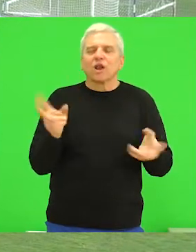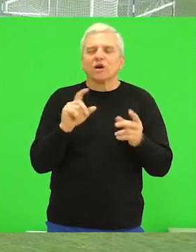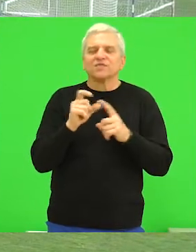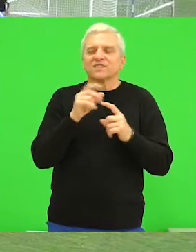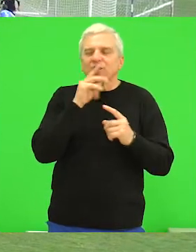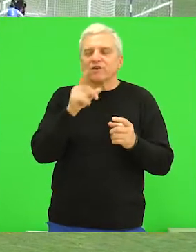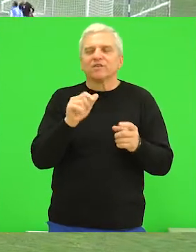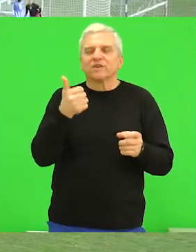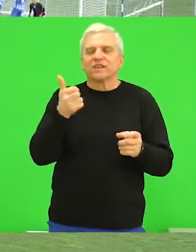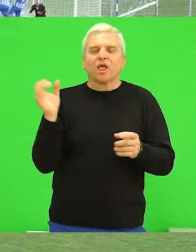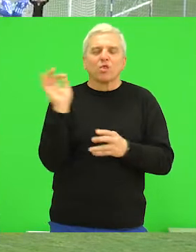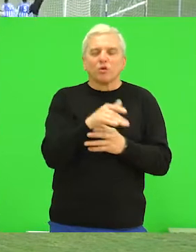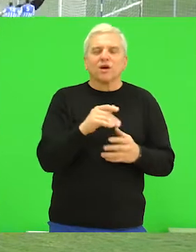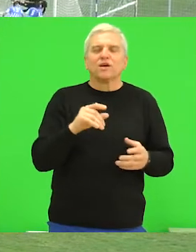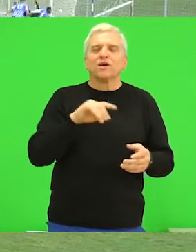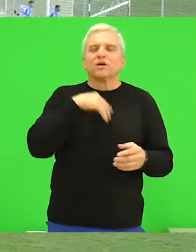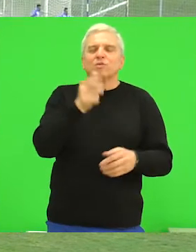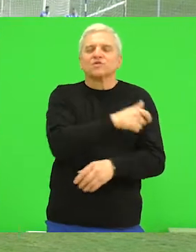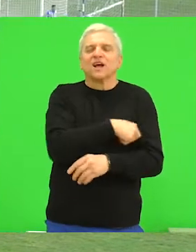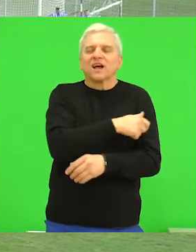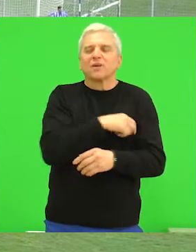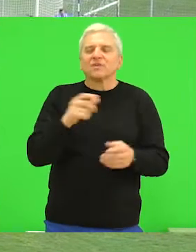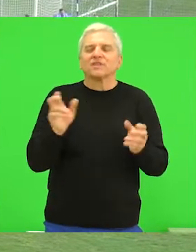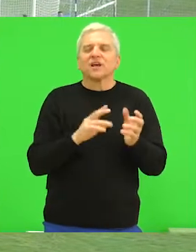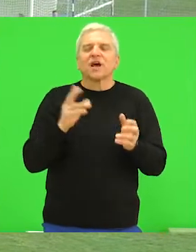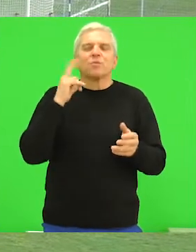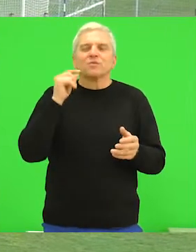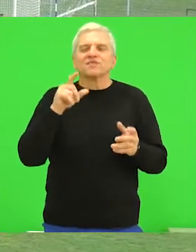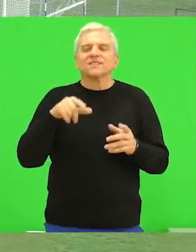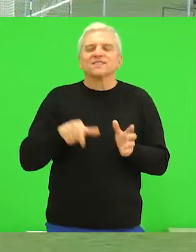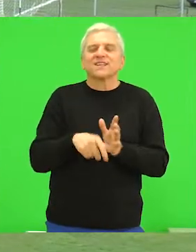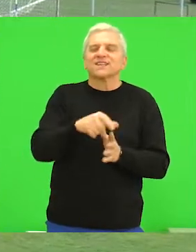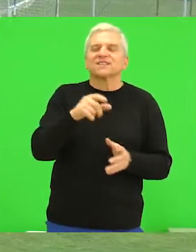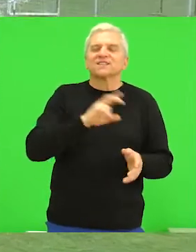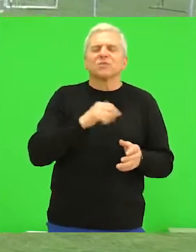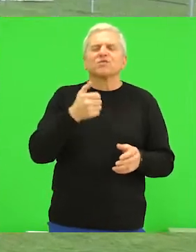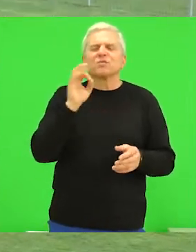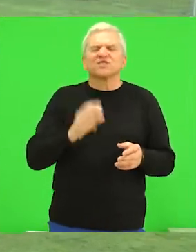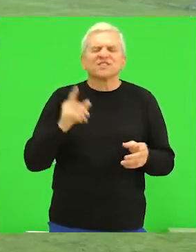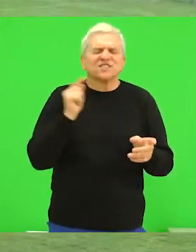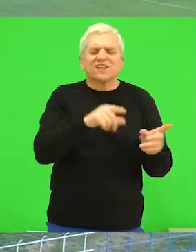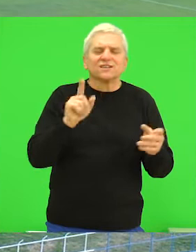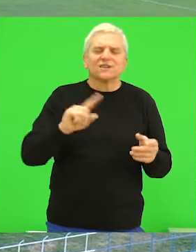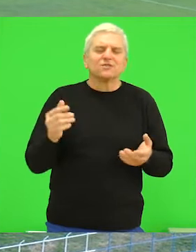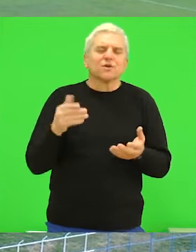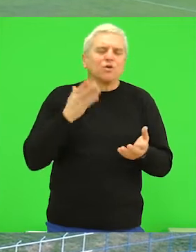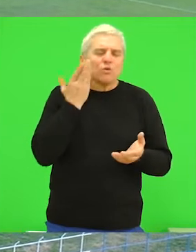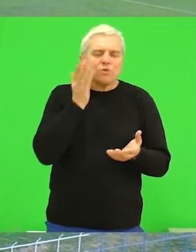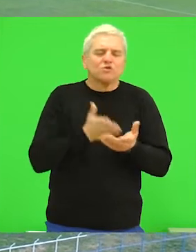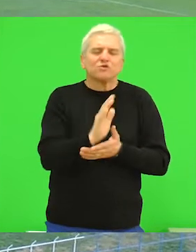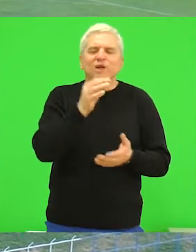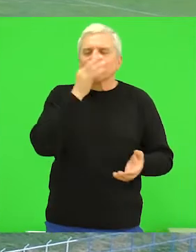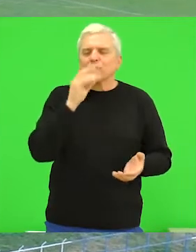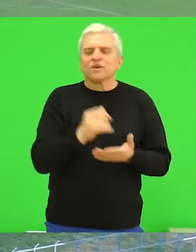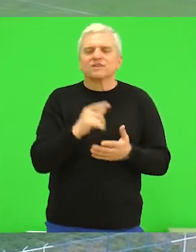Stanojeva na drugoj za 1 na nula. Nakon kapitenovog gola, momci sa Tise imali su i nekoliko stopostotnih prilika, koje nisu uspjeli da